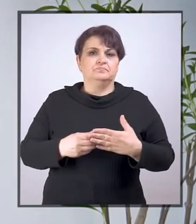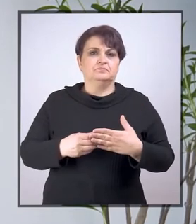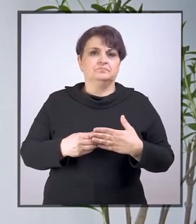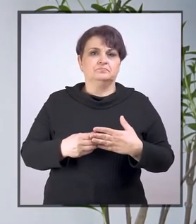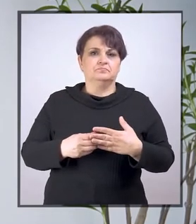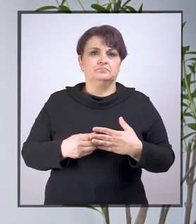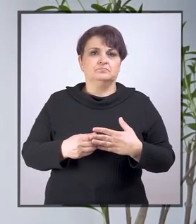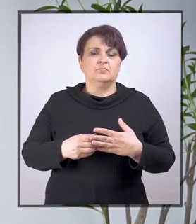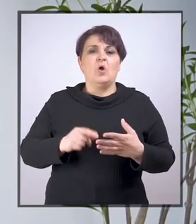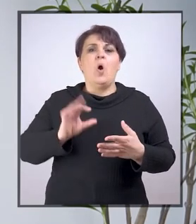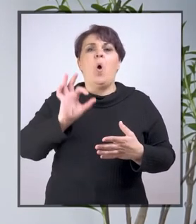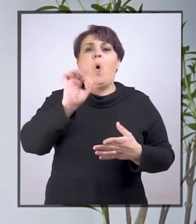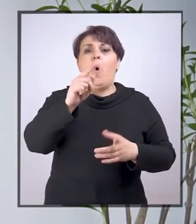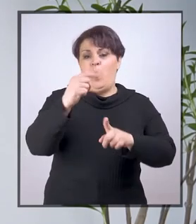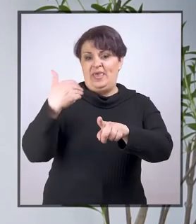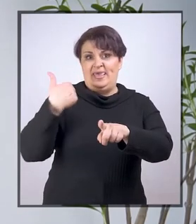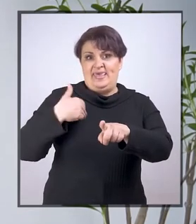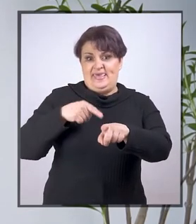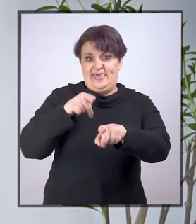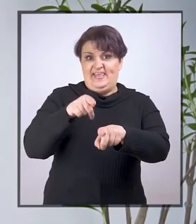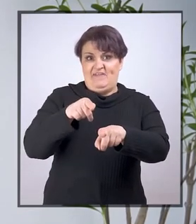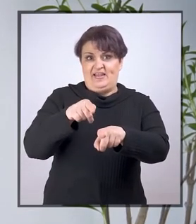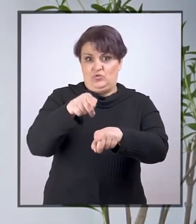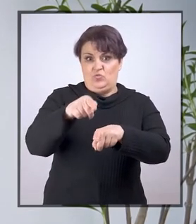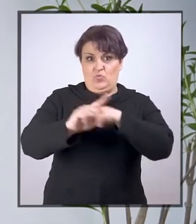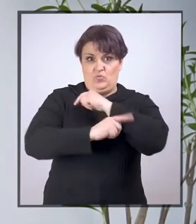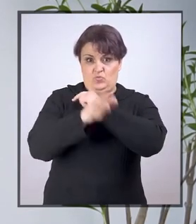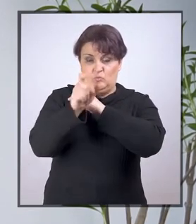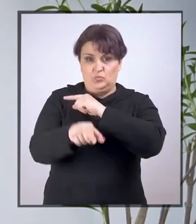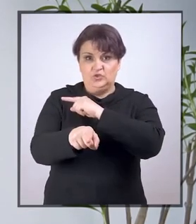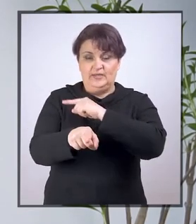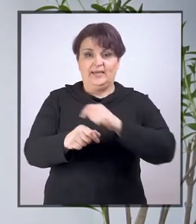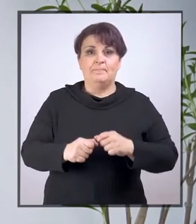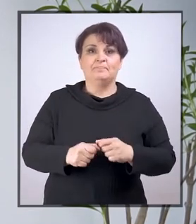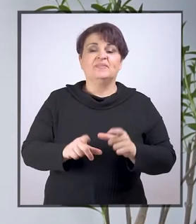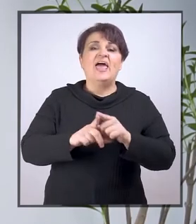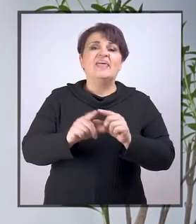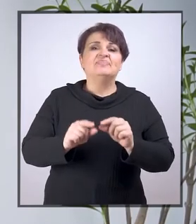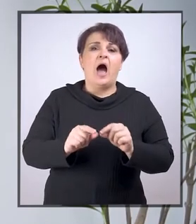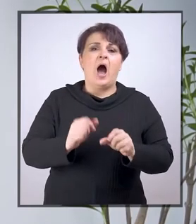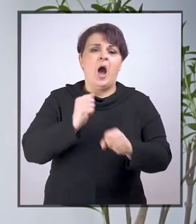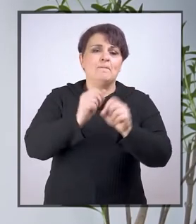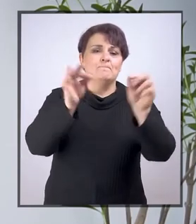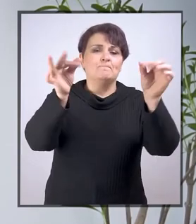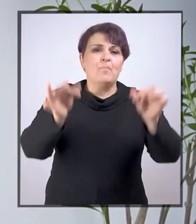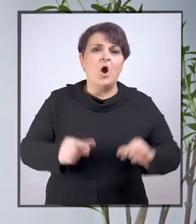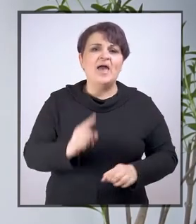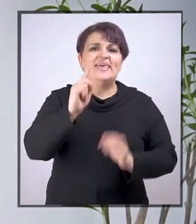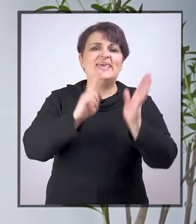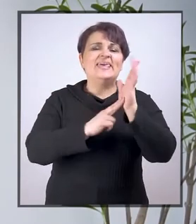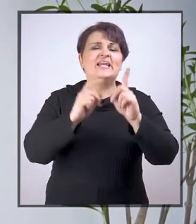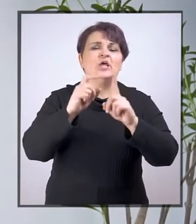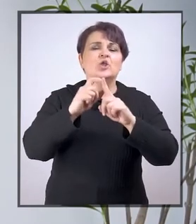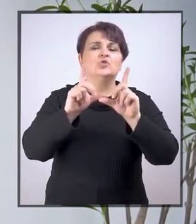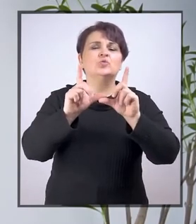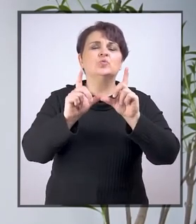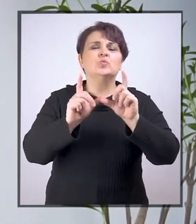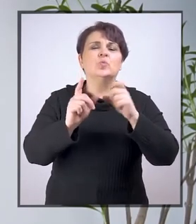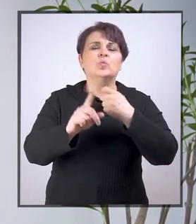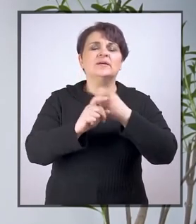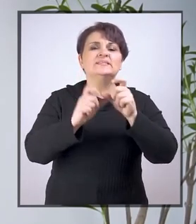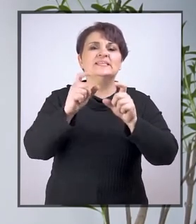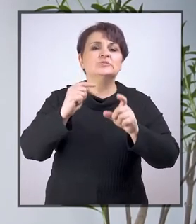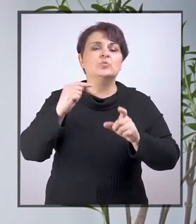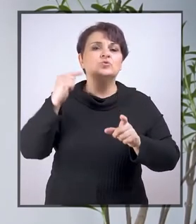o invaliditetu tog učenika da instalira indukcijsku